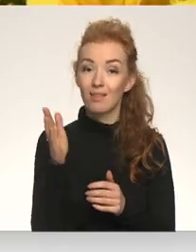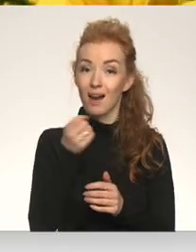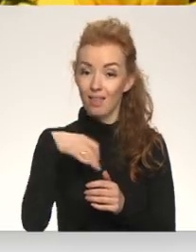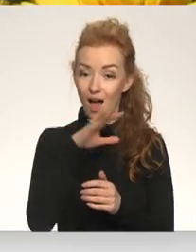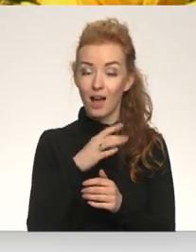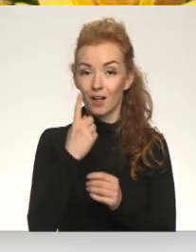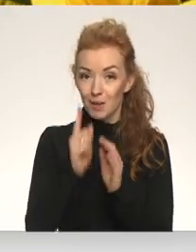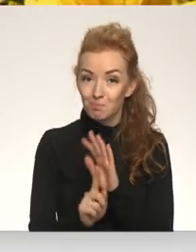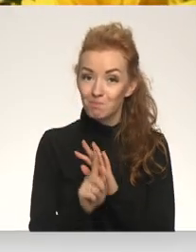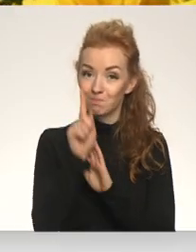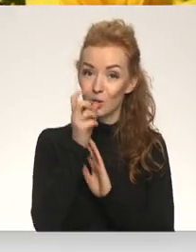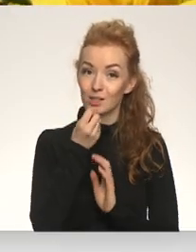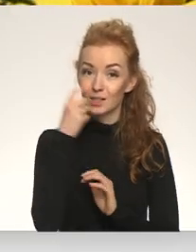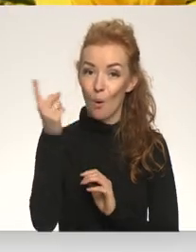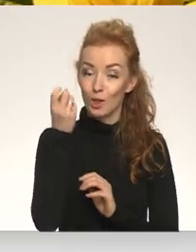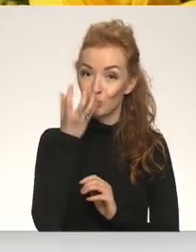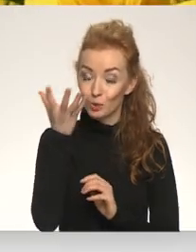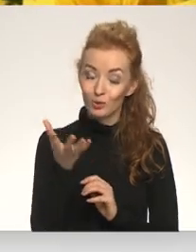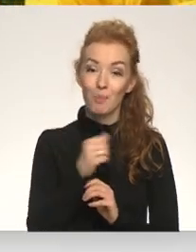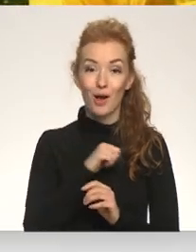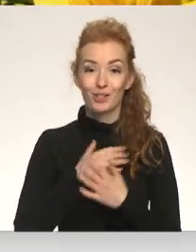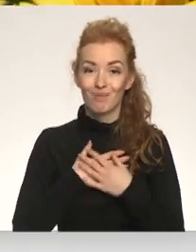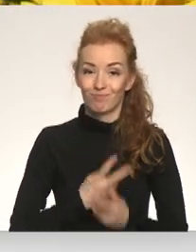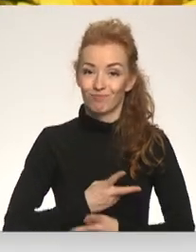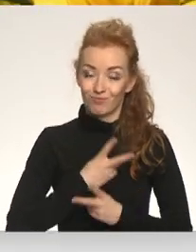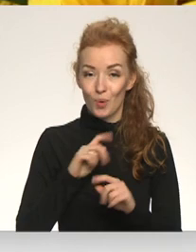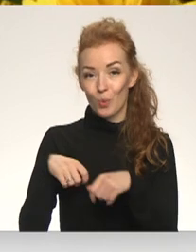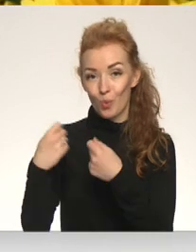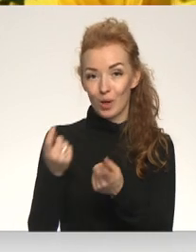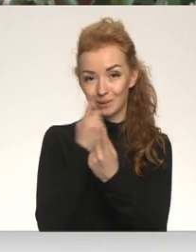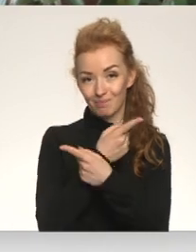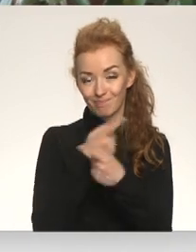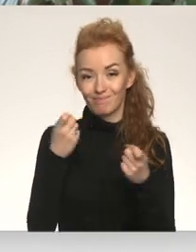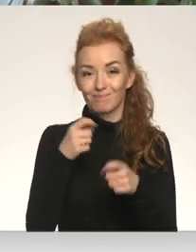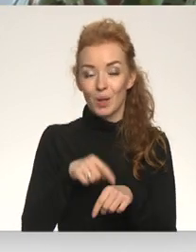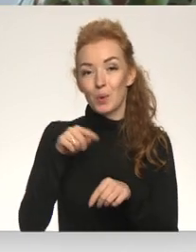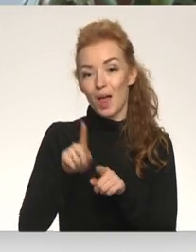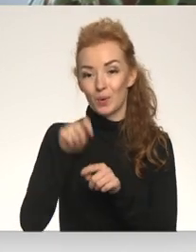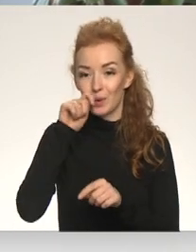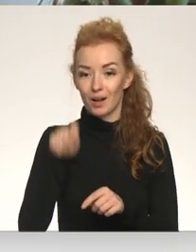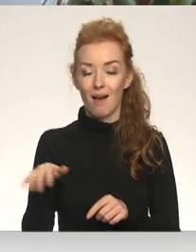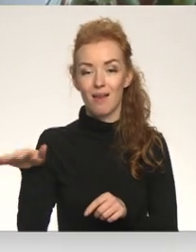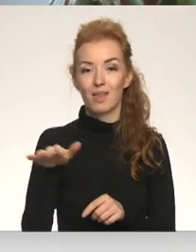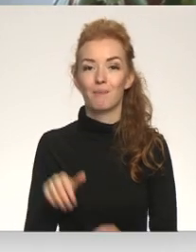skaistais saules puķēm, pašiem būs labi un arī nodosim šo vēsti. Šo vēsti arī Ukrainai.